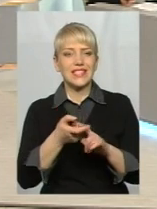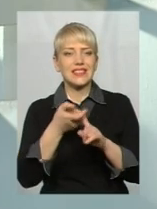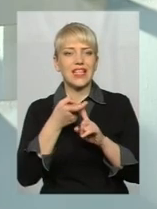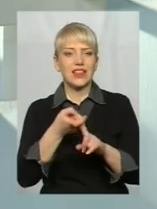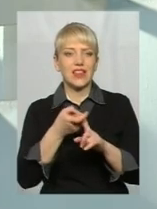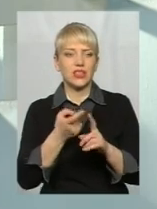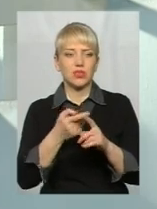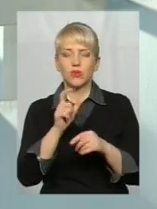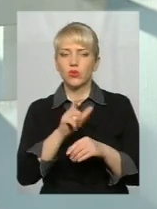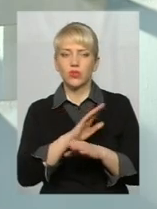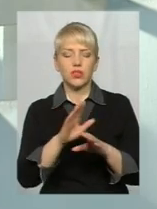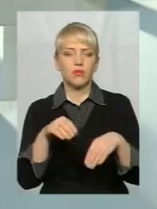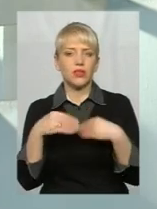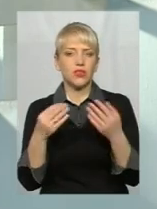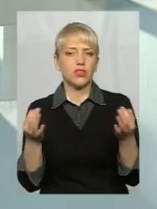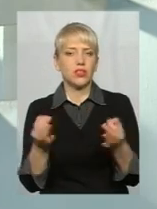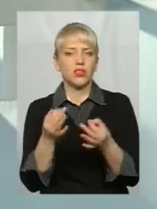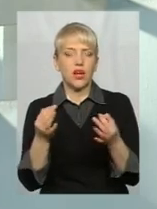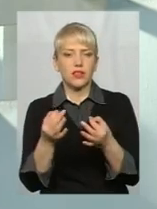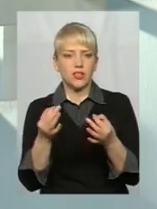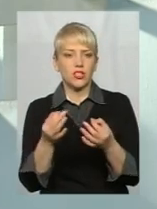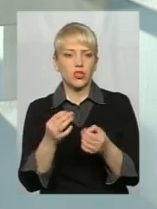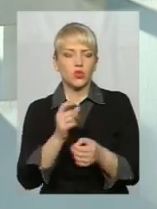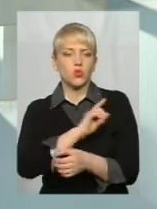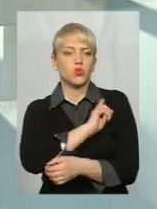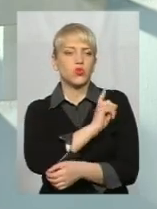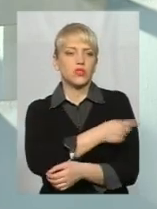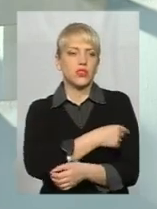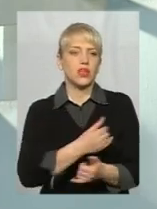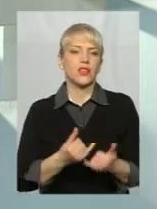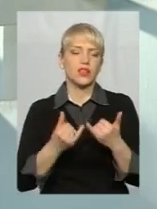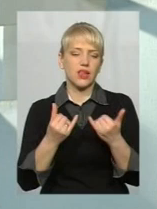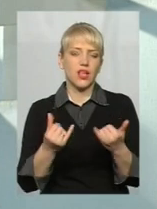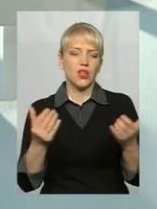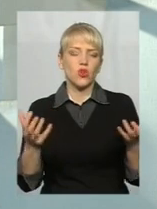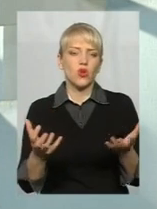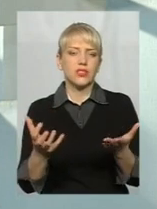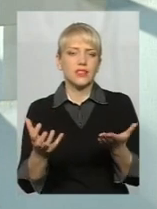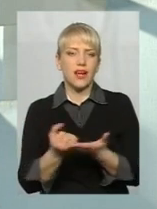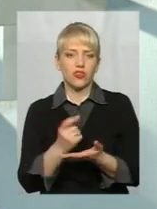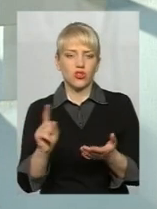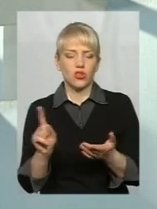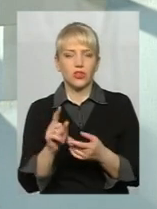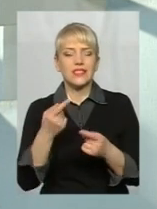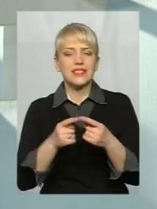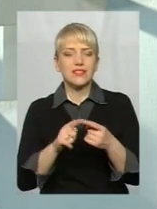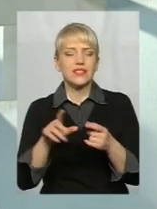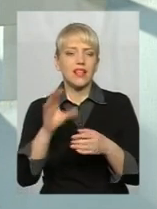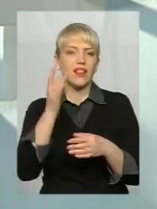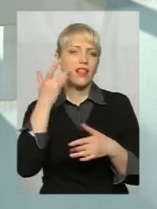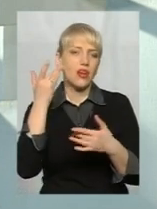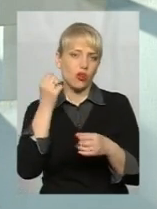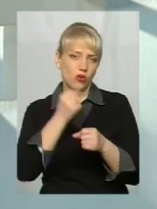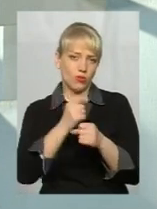не прикладають ніяких зусиль для досягнення чогось. Це зробити легко. Те, робити легко, то і легко передивитися, і